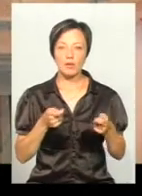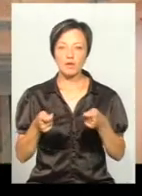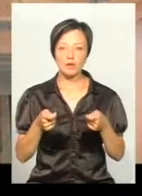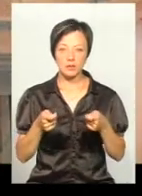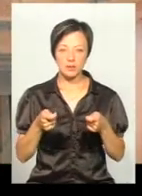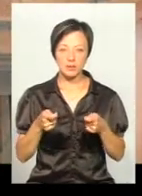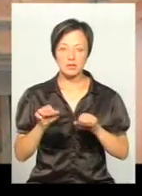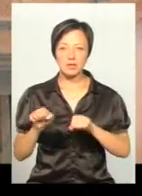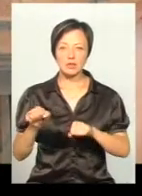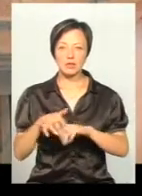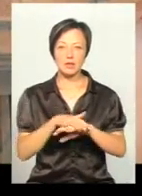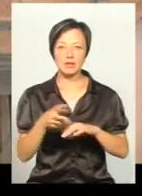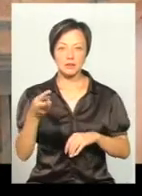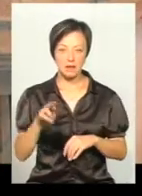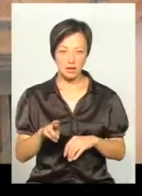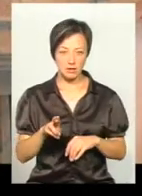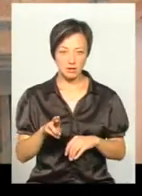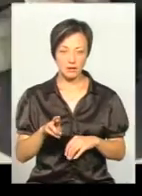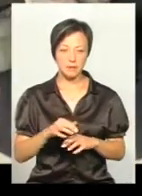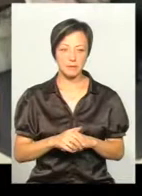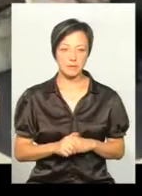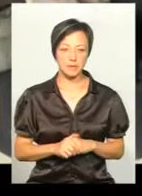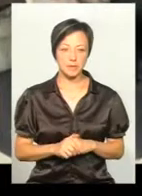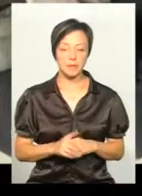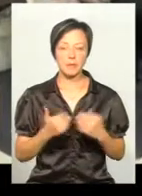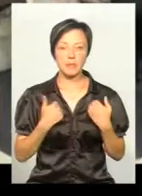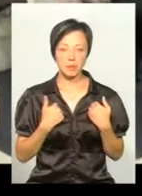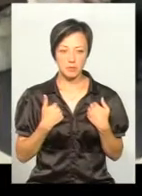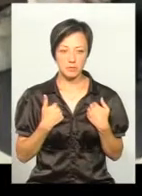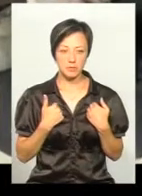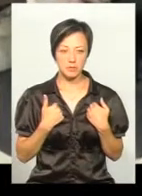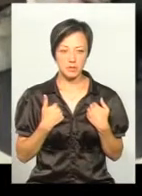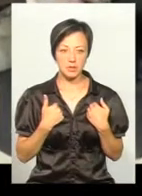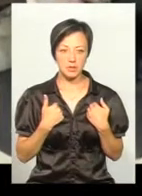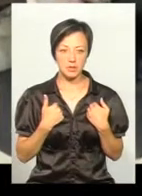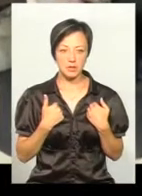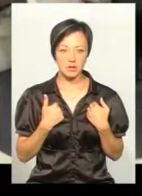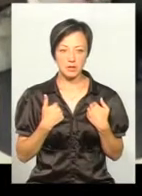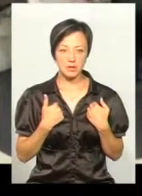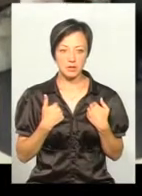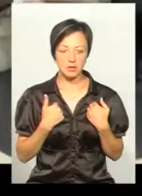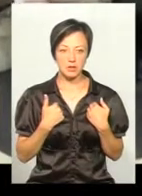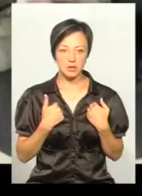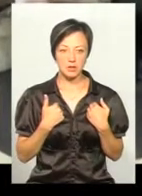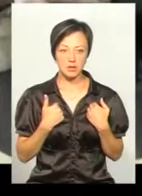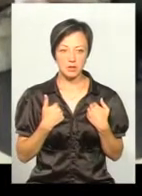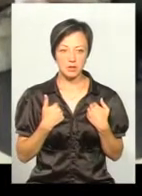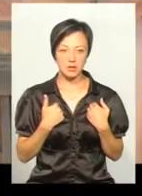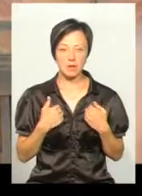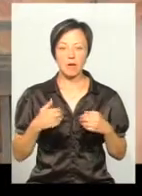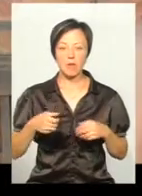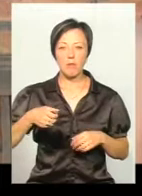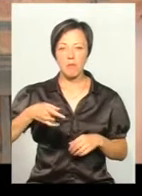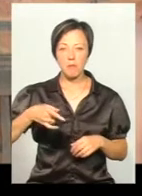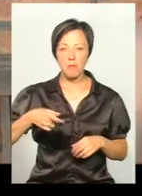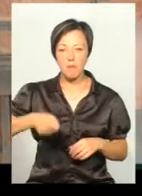захисту населення, соціального захисту населення. Мені дали на палки, просто обикновені палки, це я сама купила.